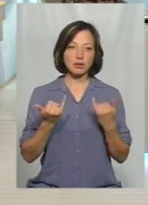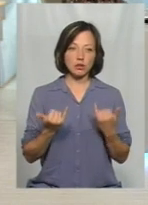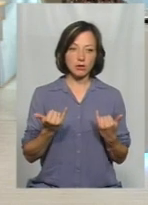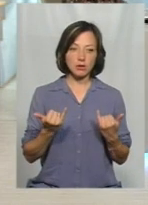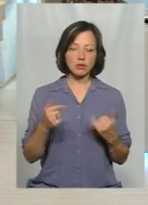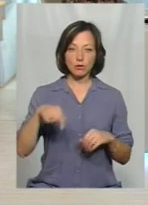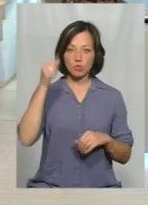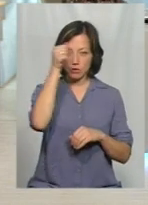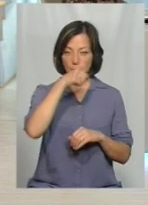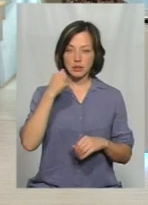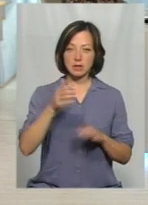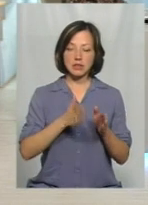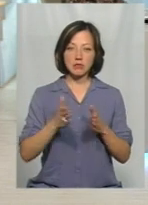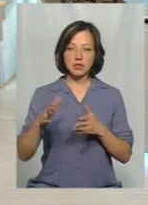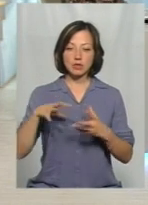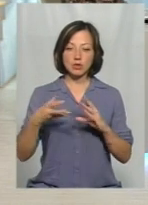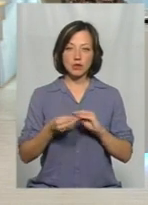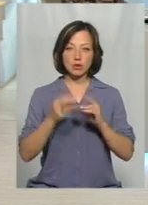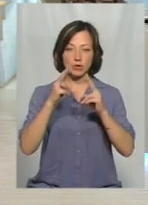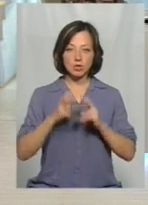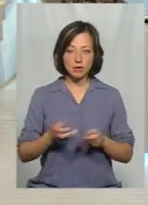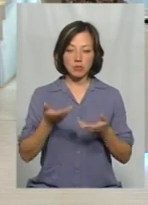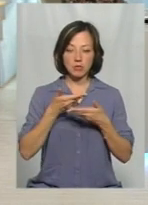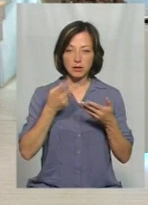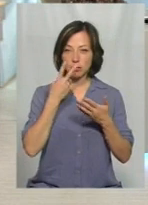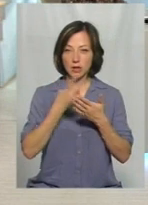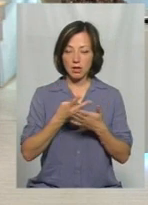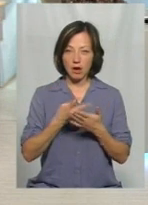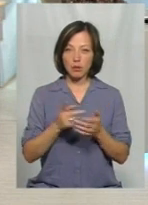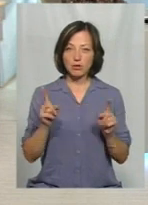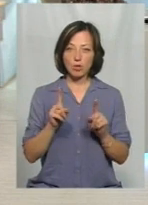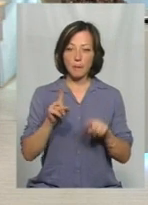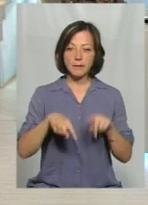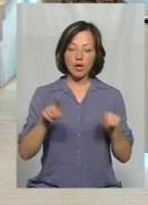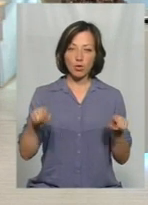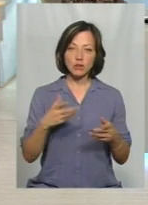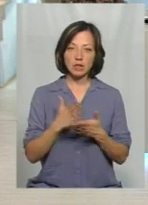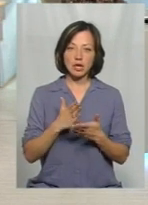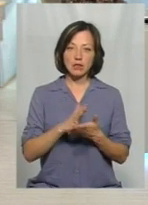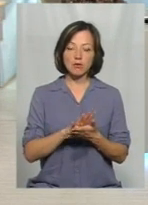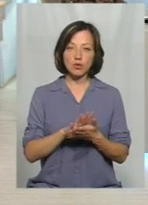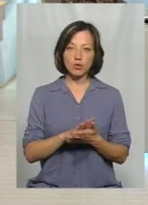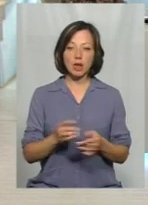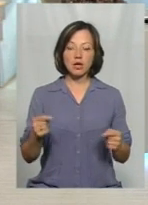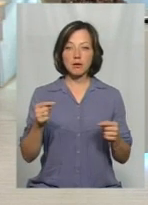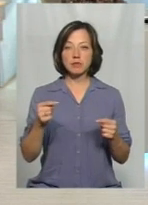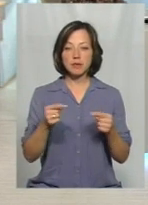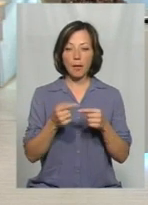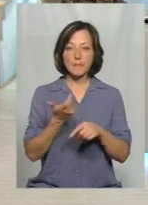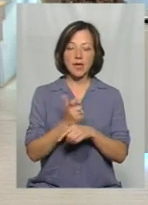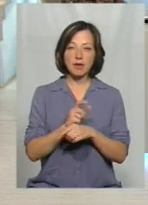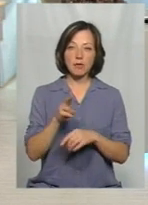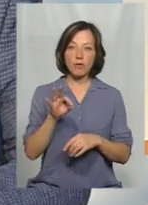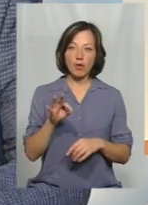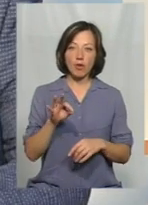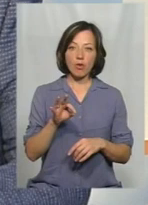систематично з результатами досліджень ми спостерігаємо, що періодично є забруднення, а саме перевищення по